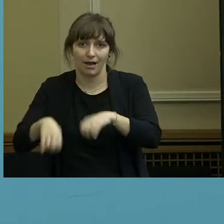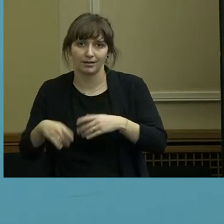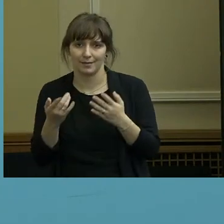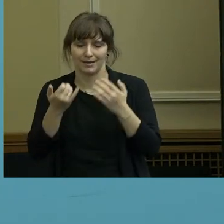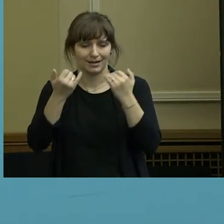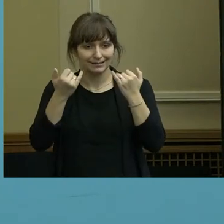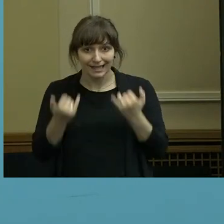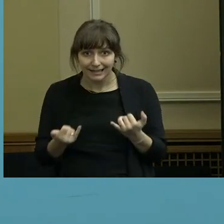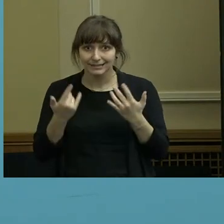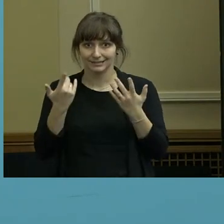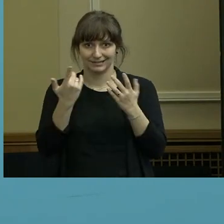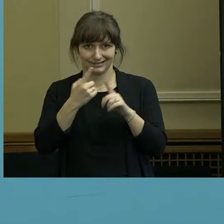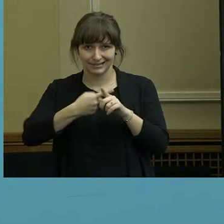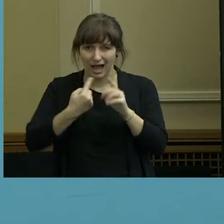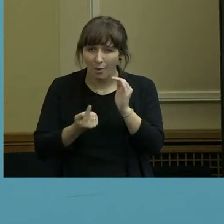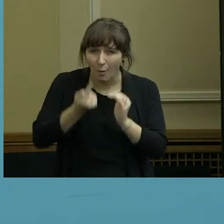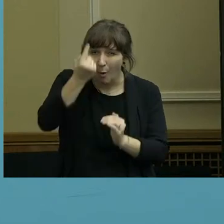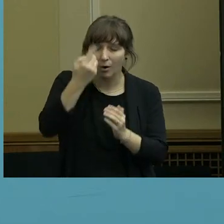Sparstunde zu verzichten.